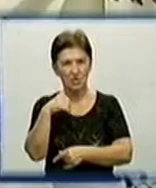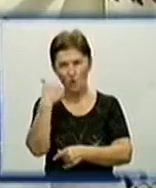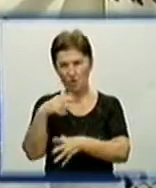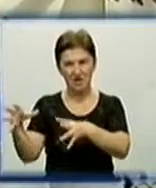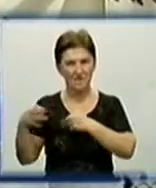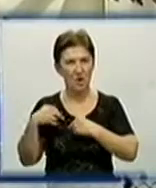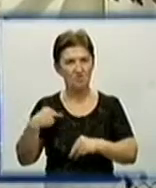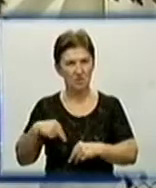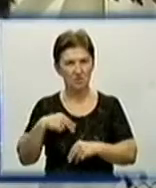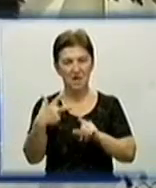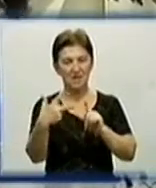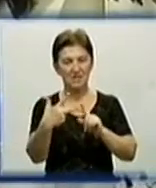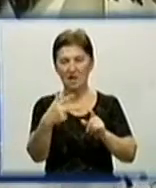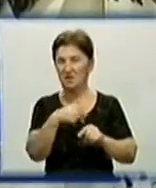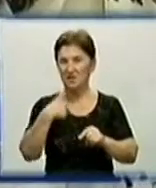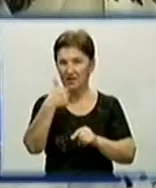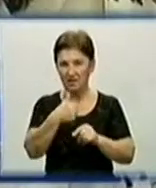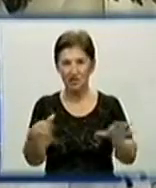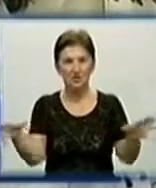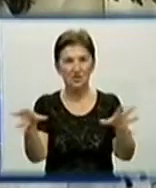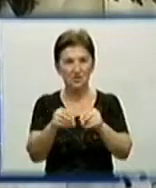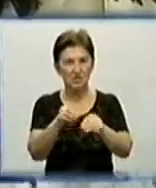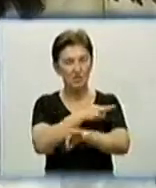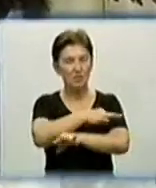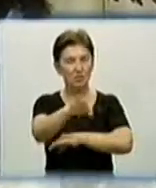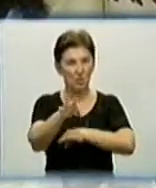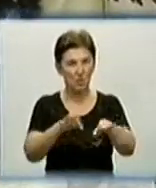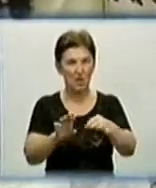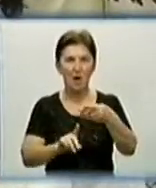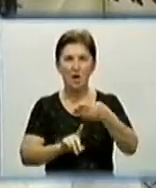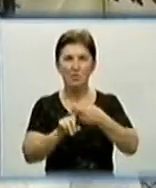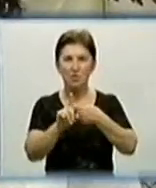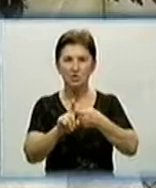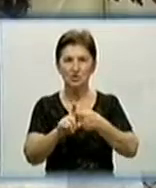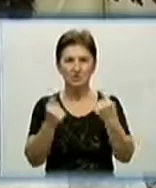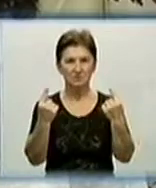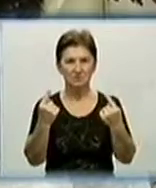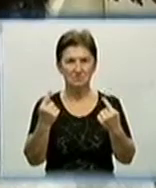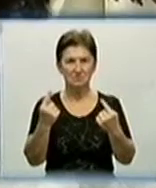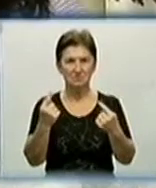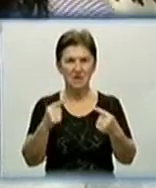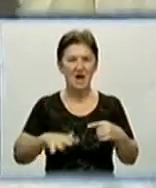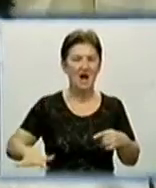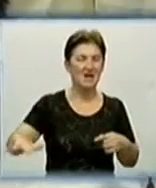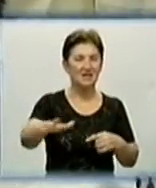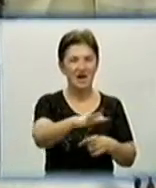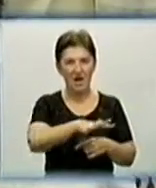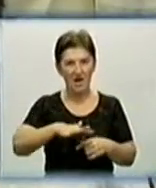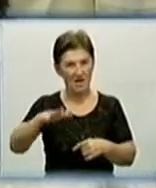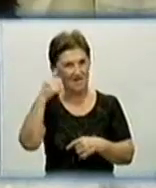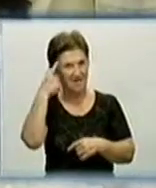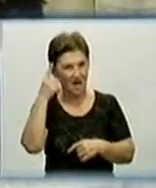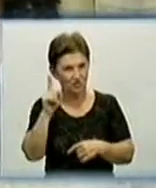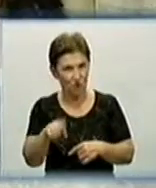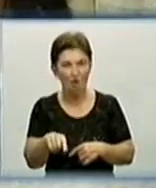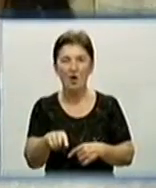третій рік поспіль. Ми робимо такі спільні проекти. Починали ми з такого дуже великого і загального краєзнавчого також проєкту. Виставка рушників